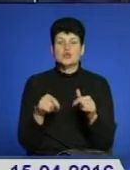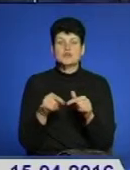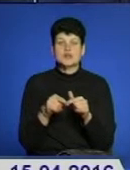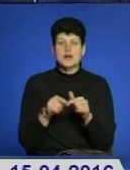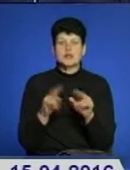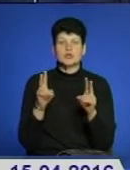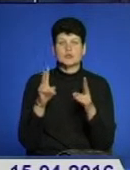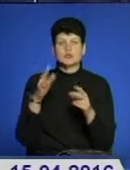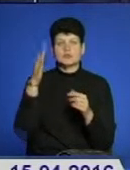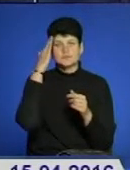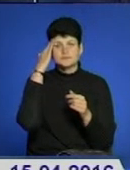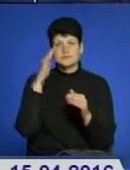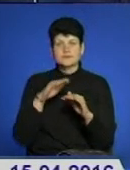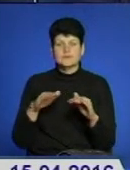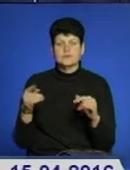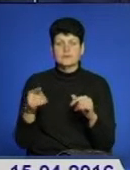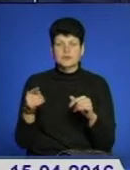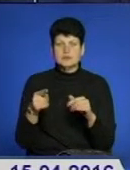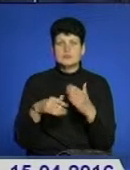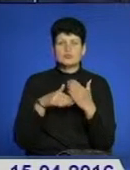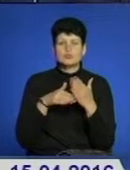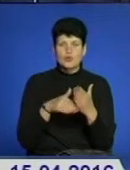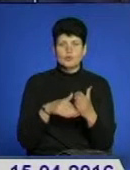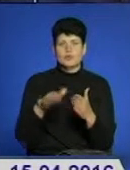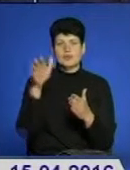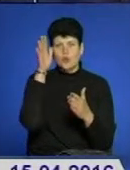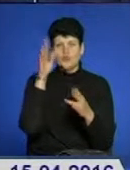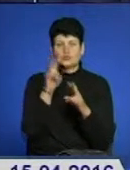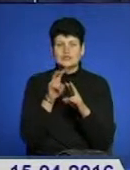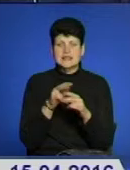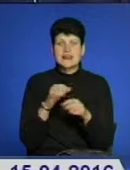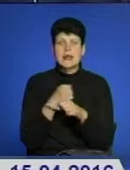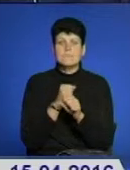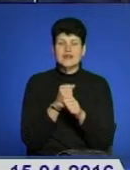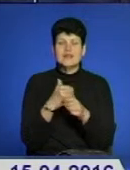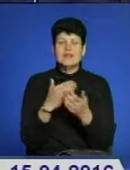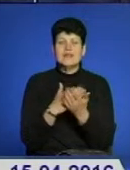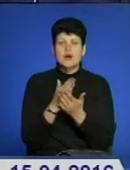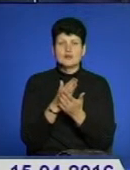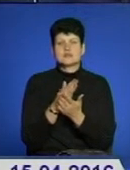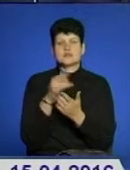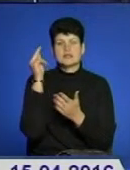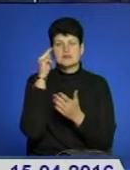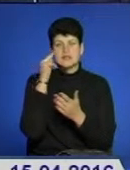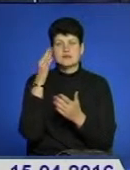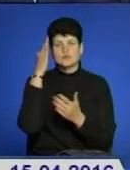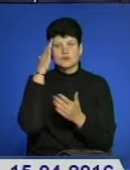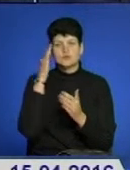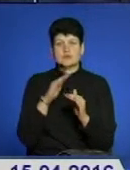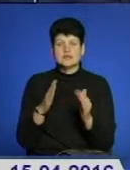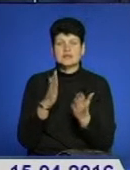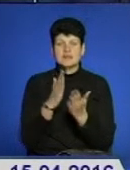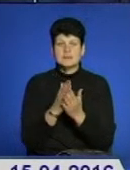обдарованих школярів Тернополя за допомогою науково-дослідницької лабораторії «Якості навчання обдарованої дитини», що діє при